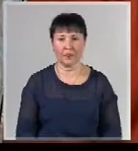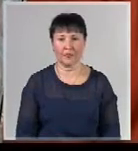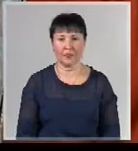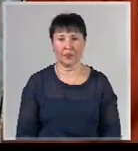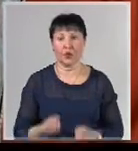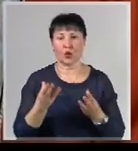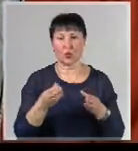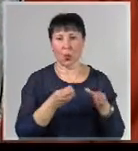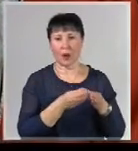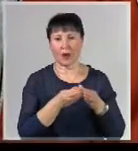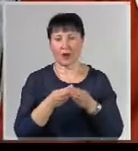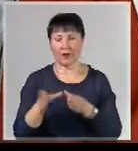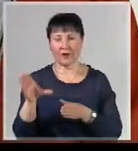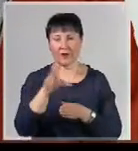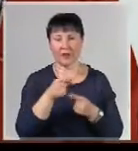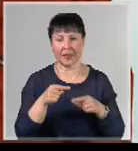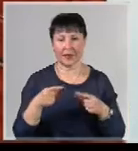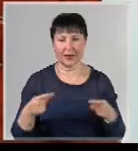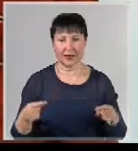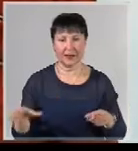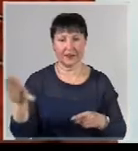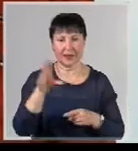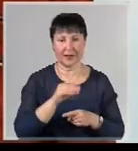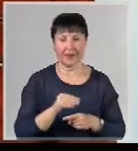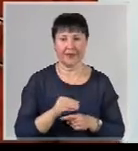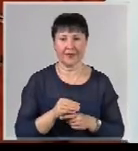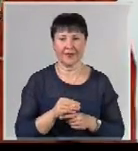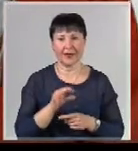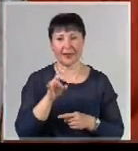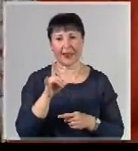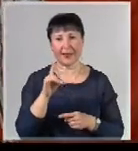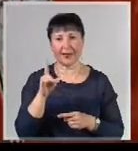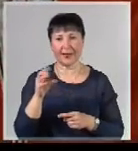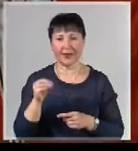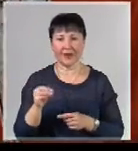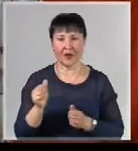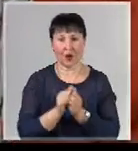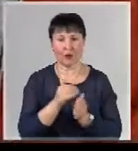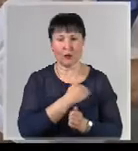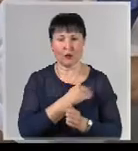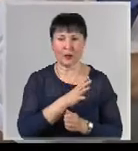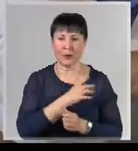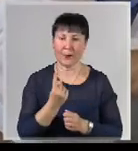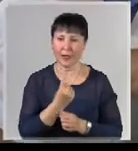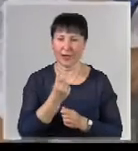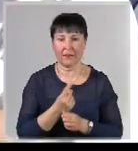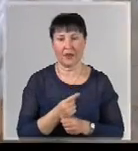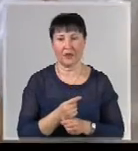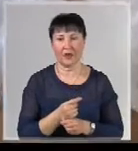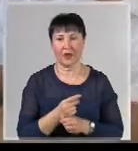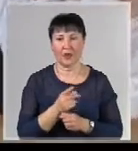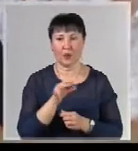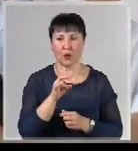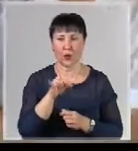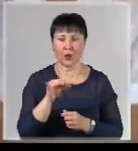столько коллективов, и все разные, и все талантливые, и каждому хочется быть первым. Приурочили хоровой